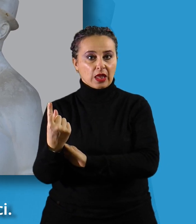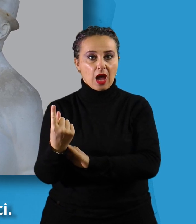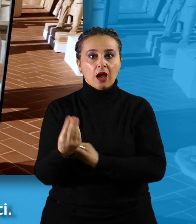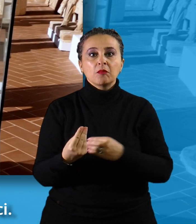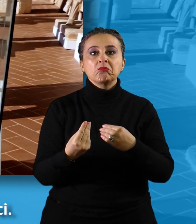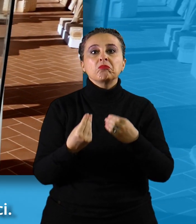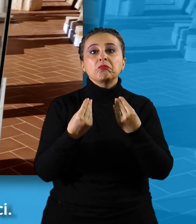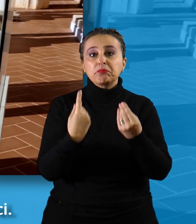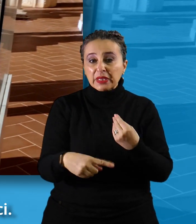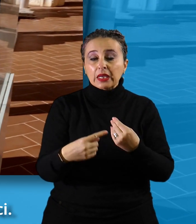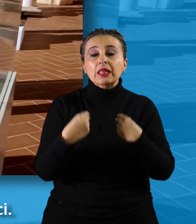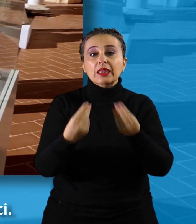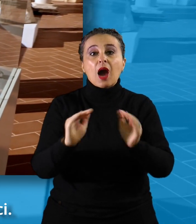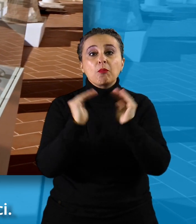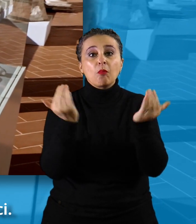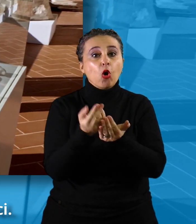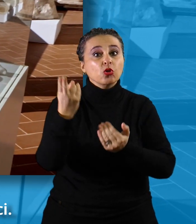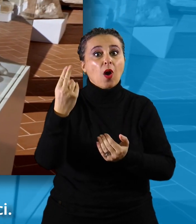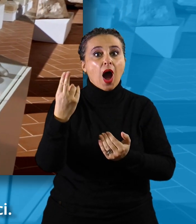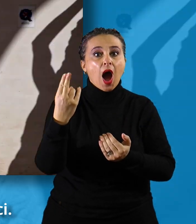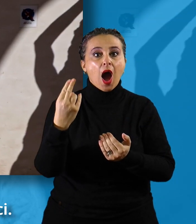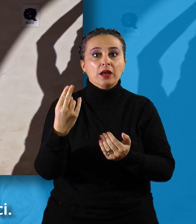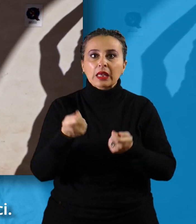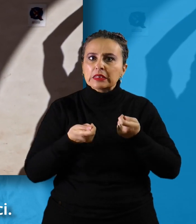saputo indicare nuovi orizzonti artistici.